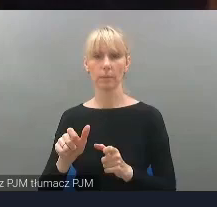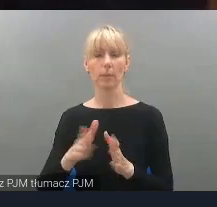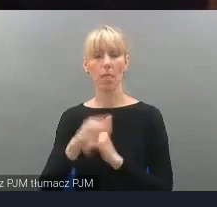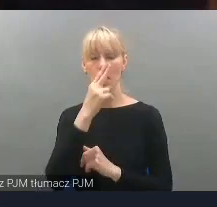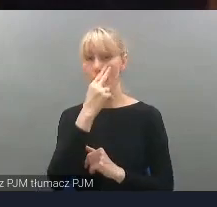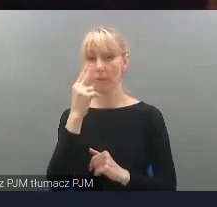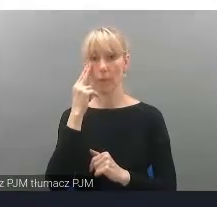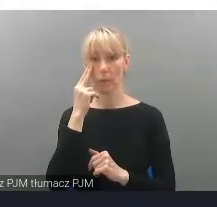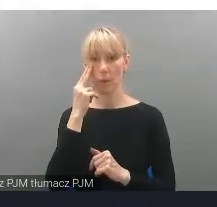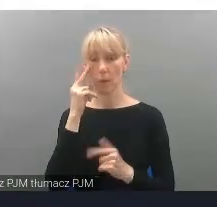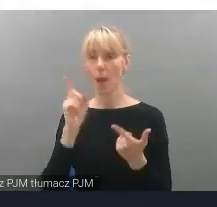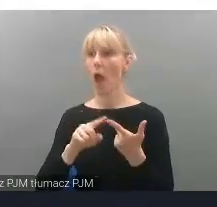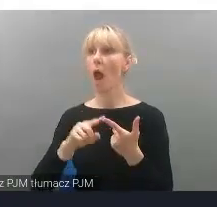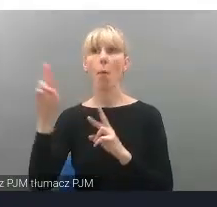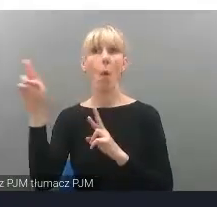niesłyszących.